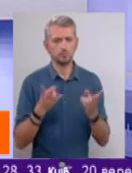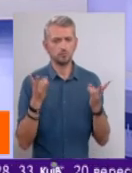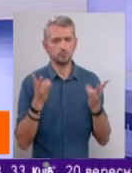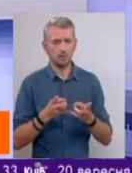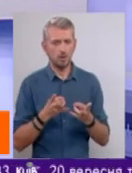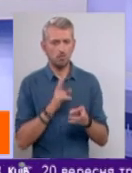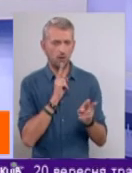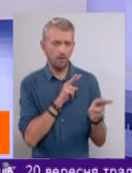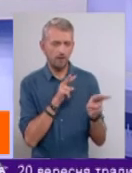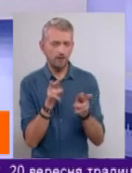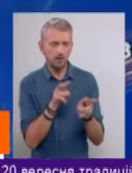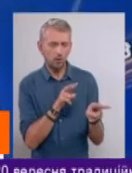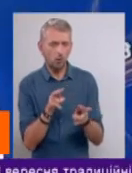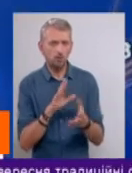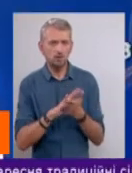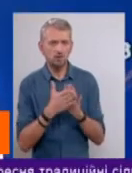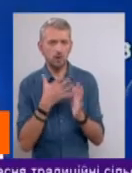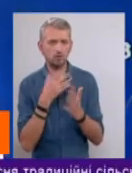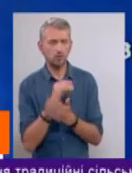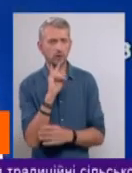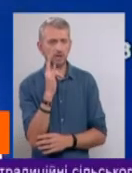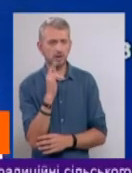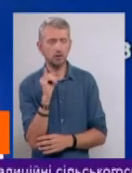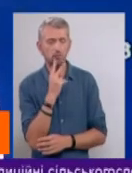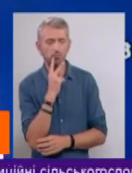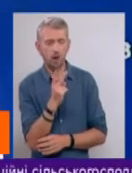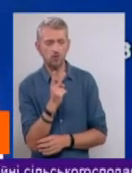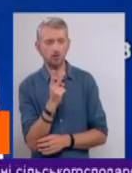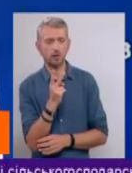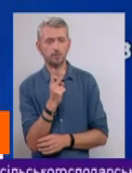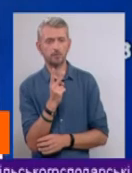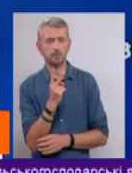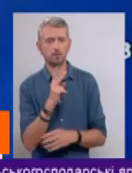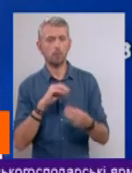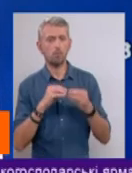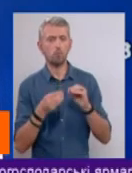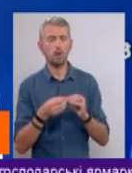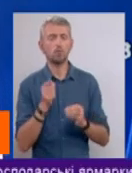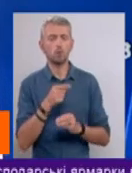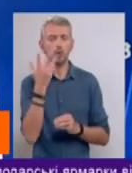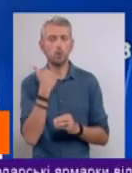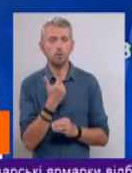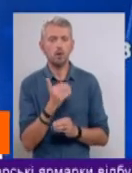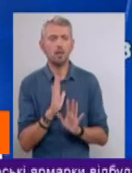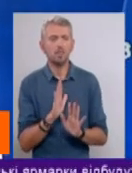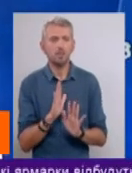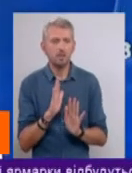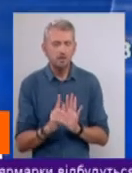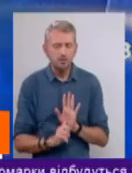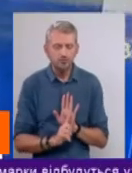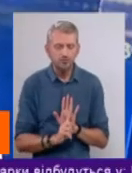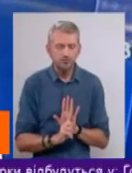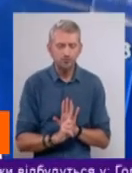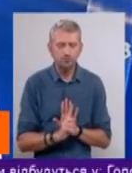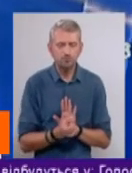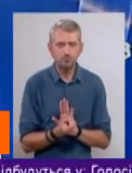Треба відслідковувати стан своєї дитини і бачити проблеми тоді, коли вони ще тільки-тільки народжуються.